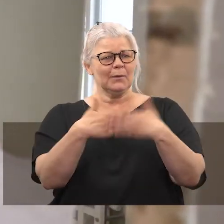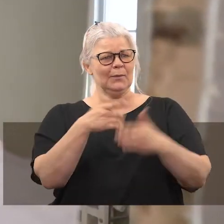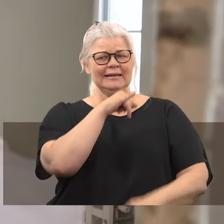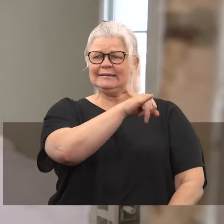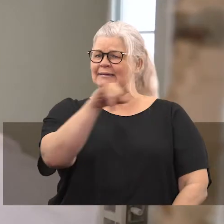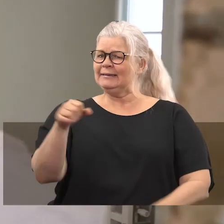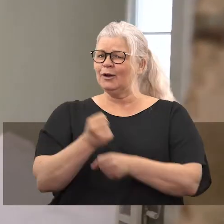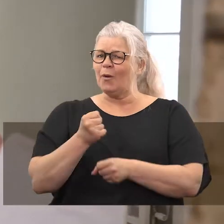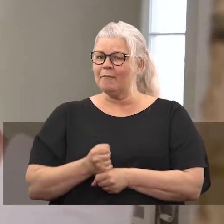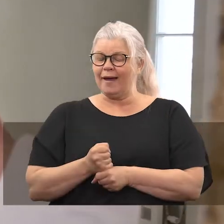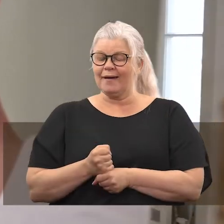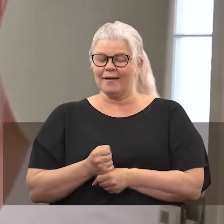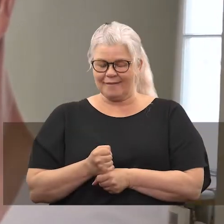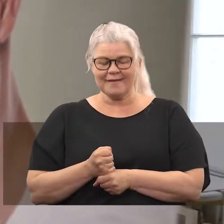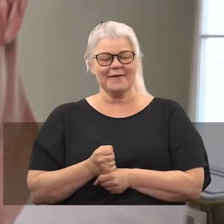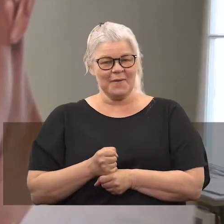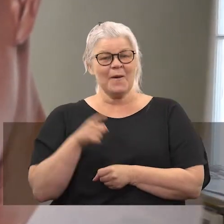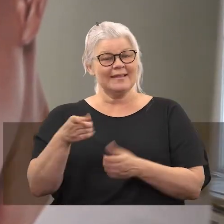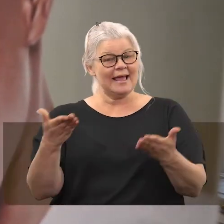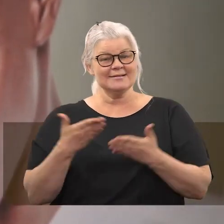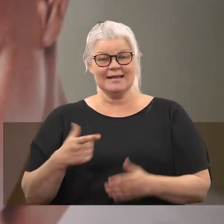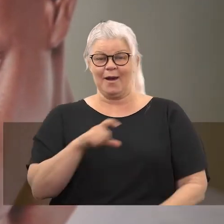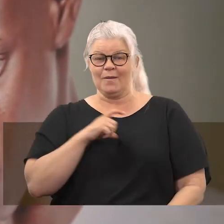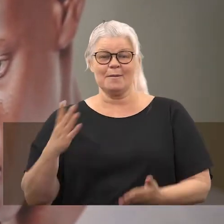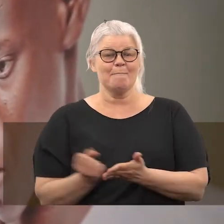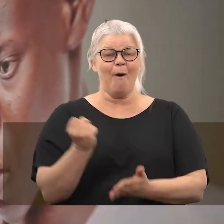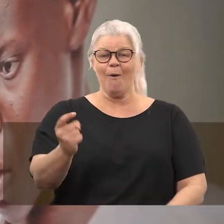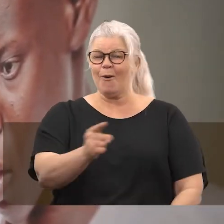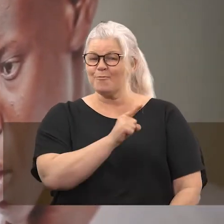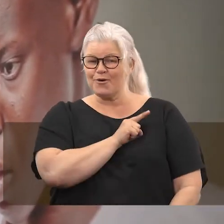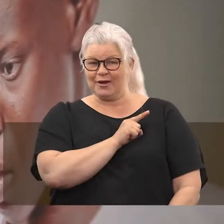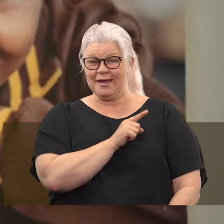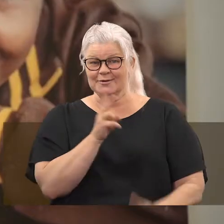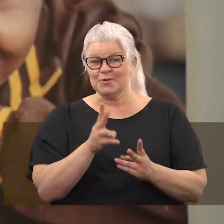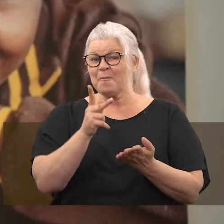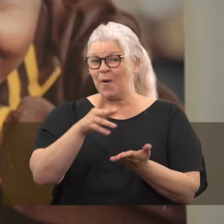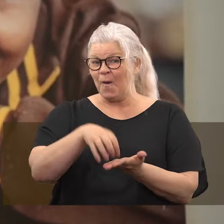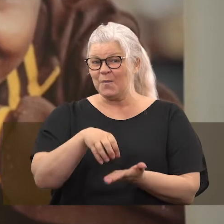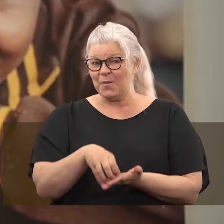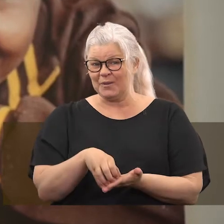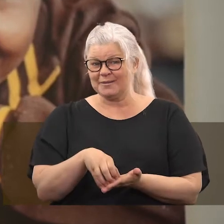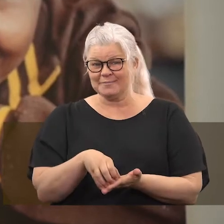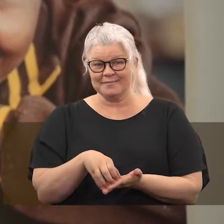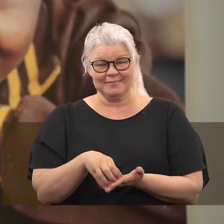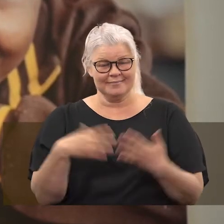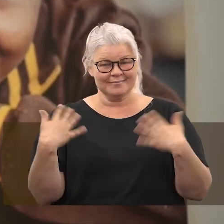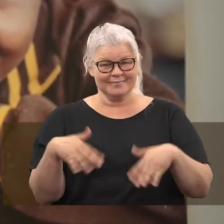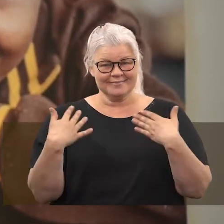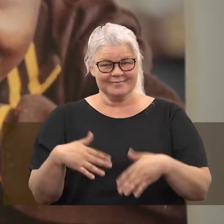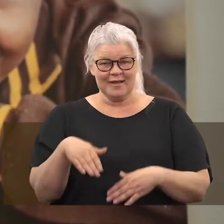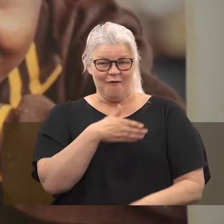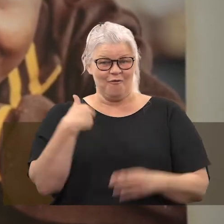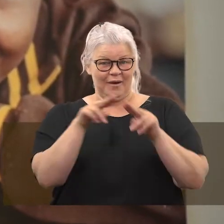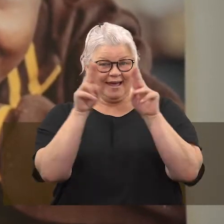Hur jobbar man där? Och det är jag helt övertygad om att det berikar oss som kommun och utvecklar oss som kommun jättemycket. Så de